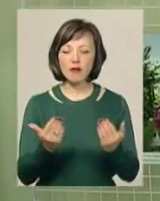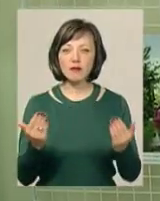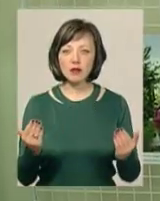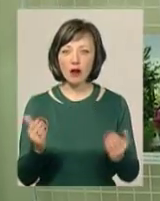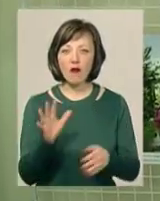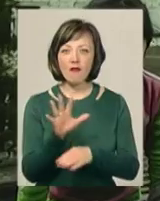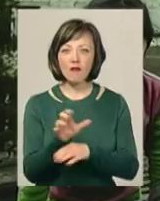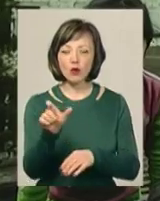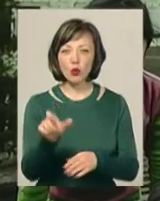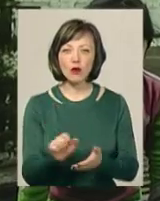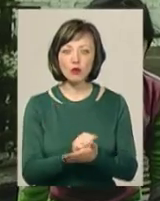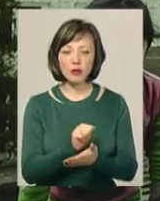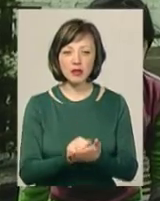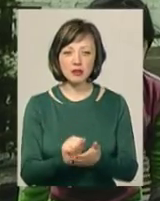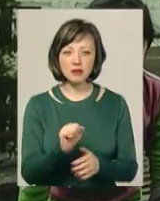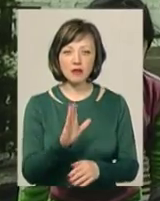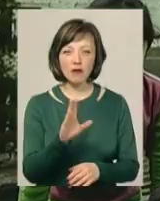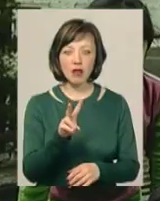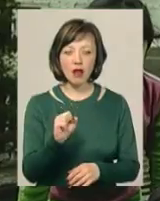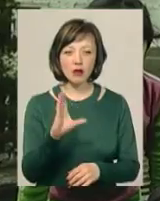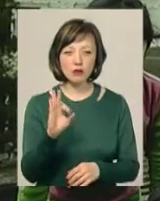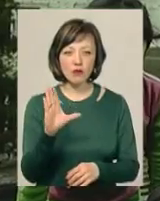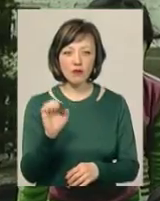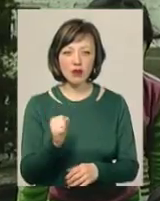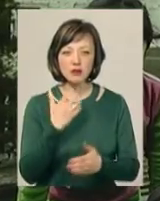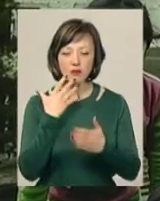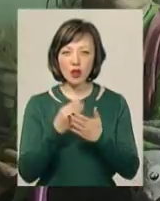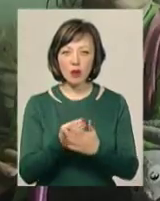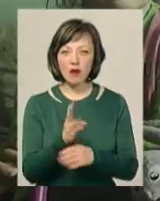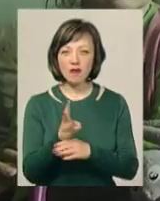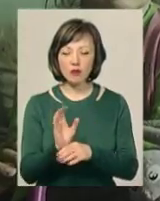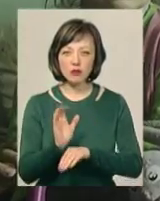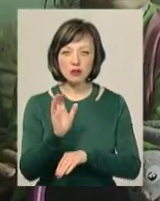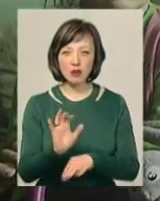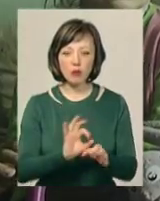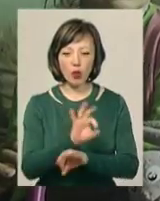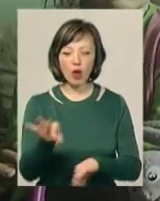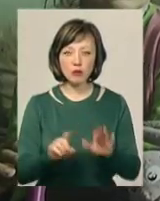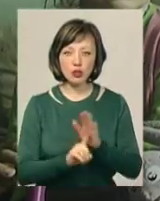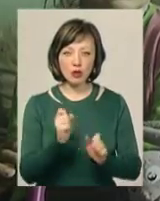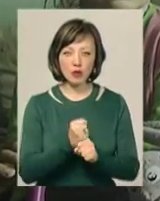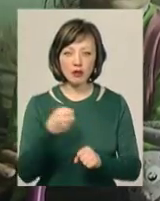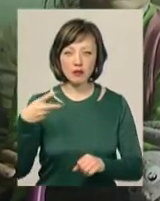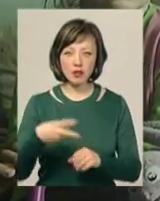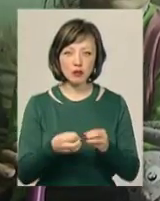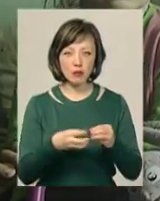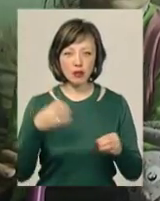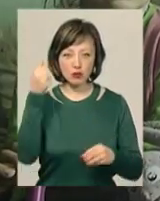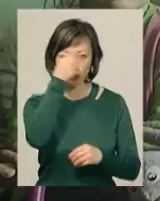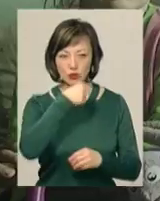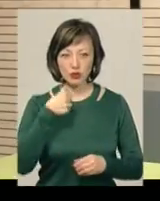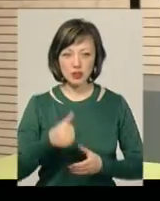фотограф-документаліст Анастасія Власова у своєму відеопосланні до відвідувачів каже, над проєктом розпочала працювати у 2015